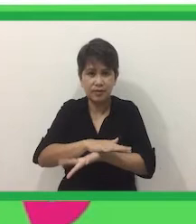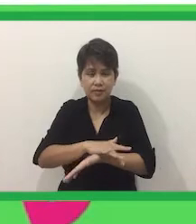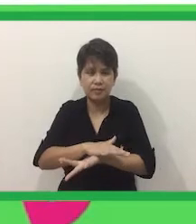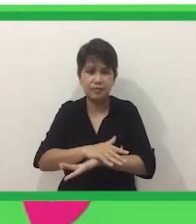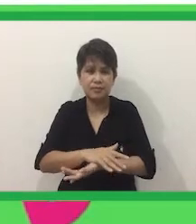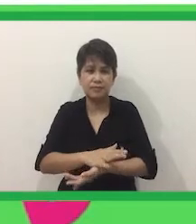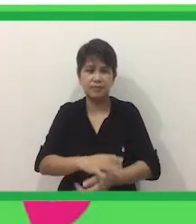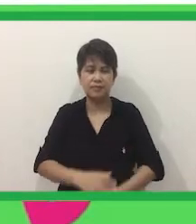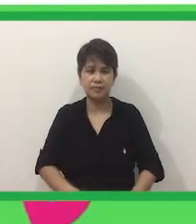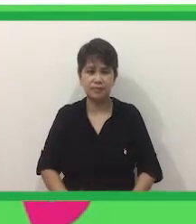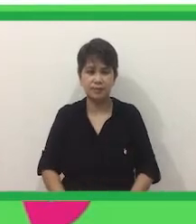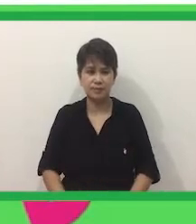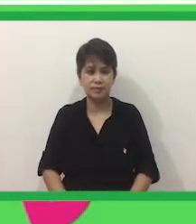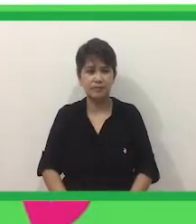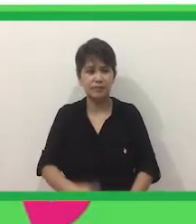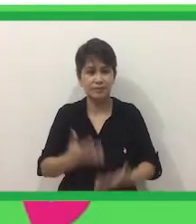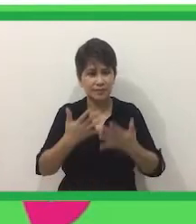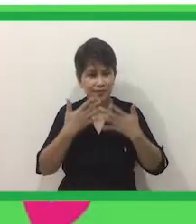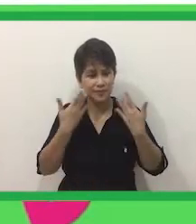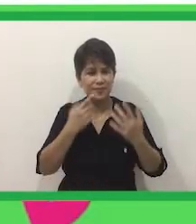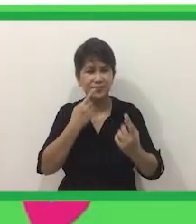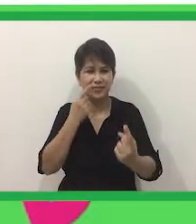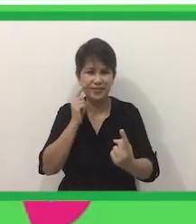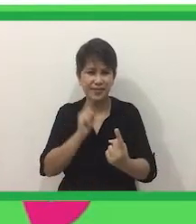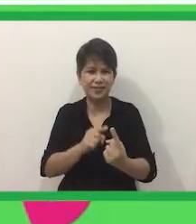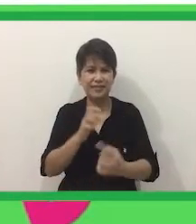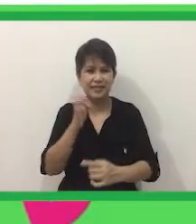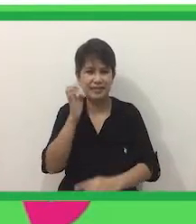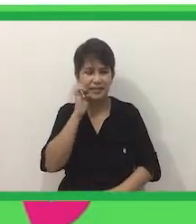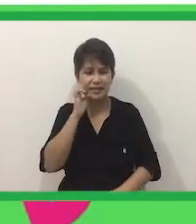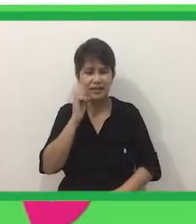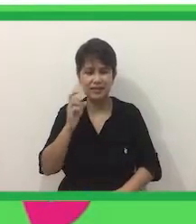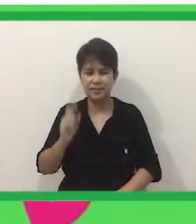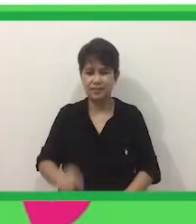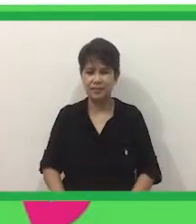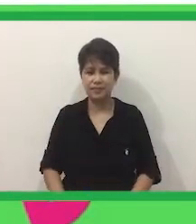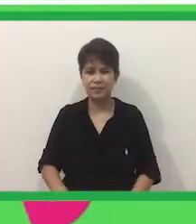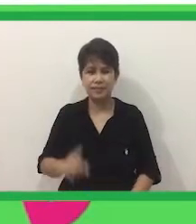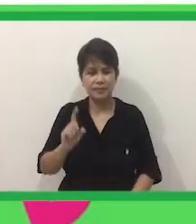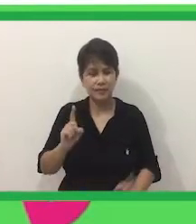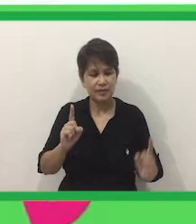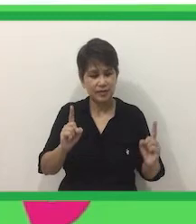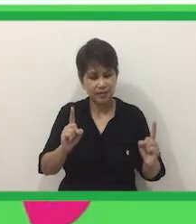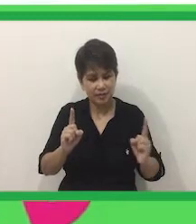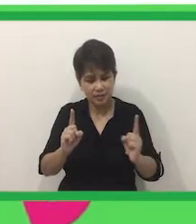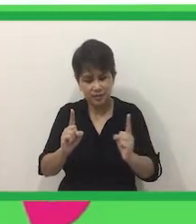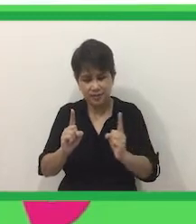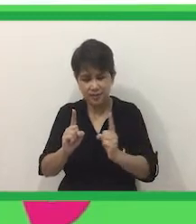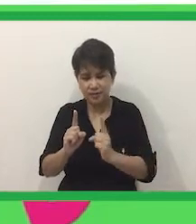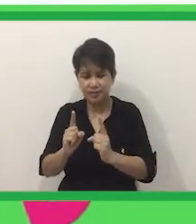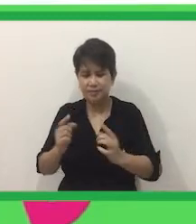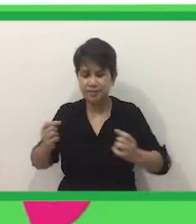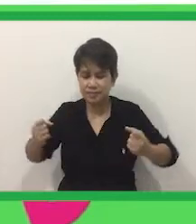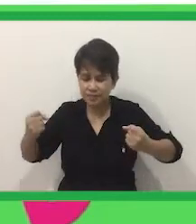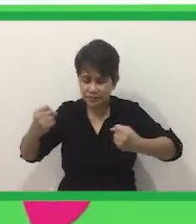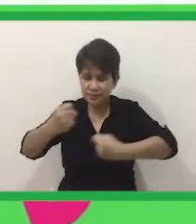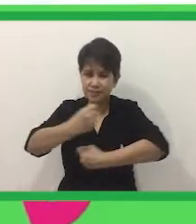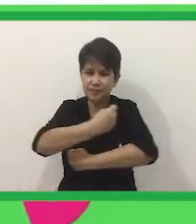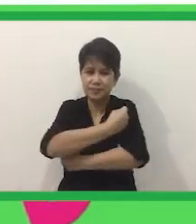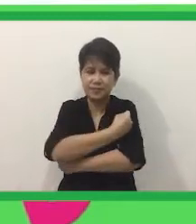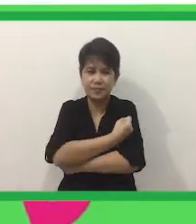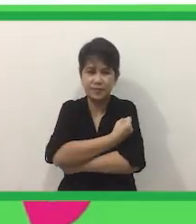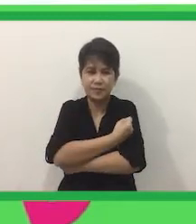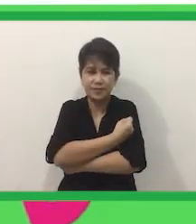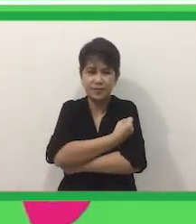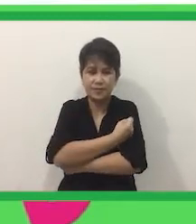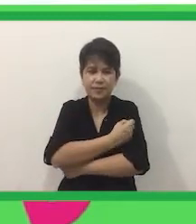Nakangiting Tugon Ni Ella Nilapitan Ni Aling Marie Ang Kanyang Anak At Niyakap Nang May Pit